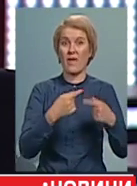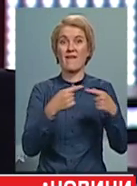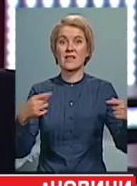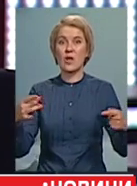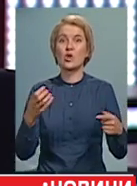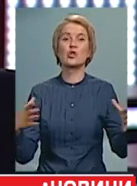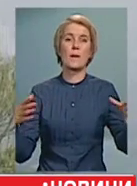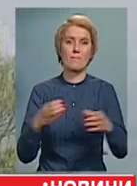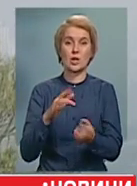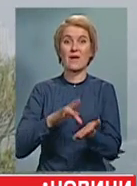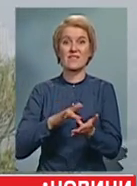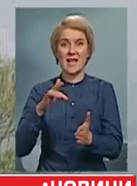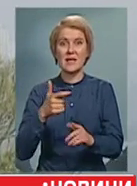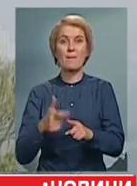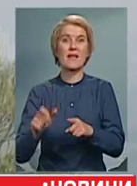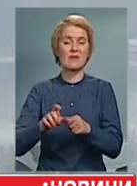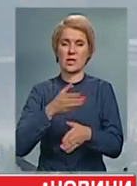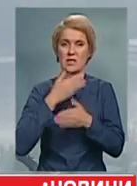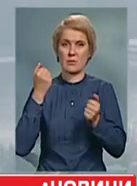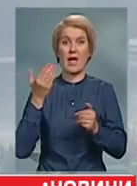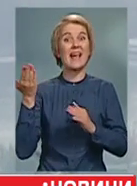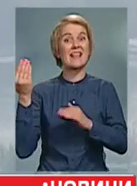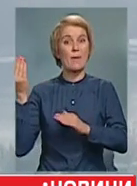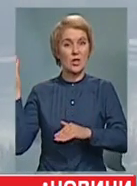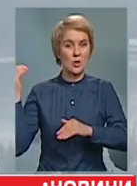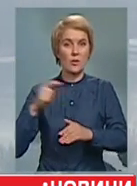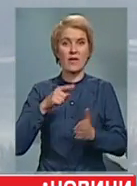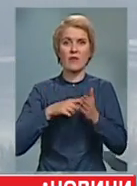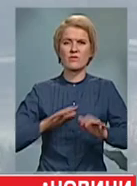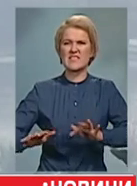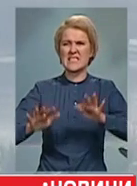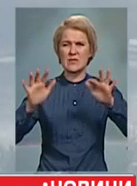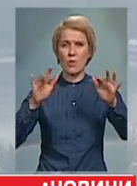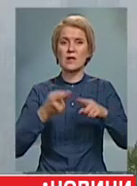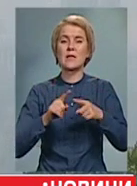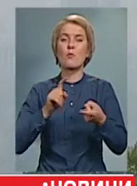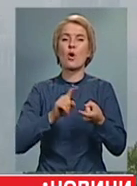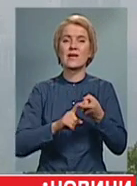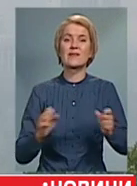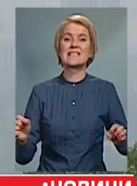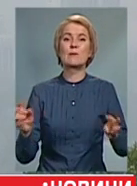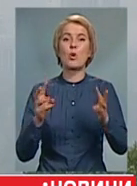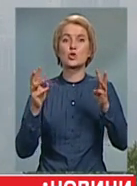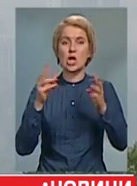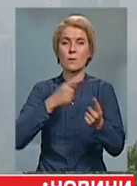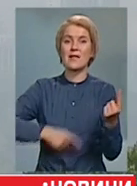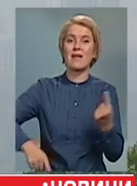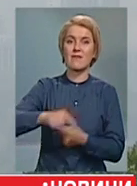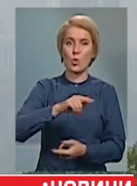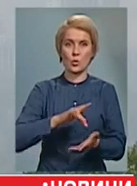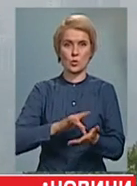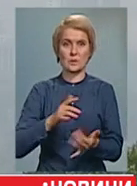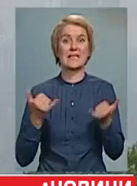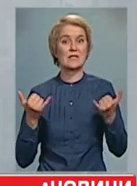перевищення немає. Напередодні Київ оповело смогом. Задимлення пов'язували з пожежами довкола столиці. На сьогодні скасували